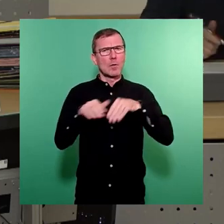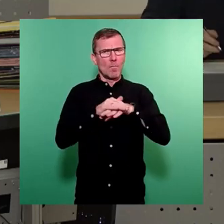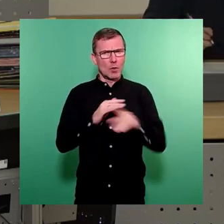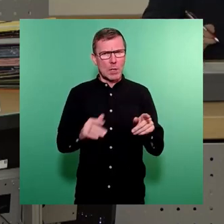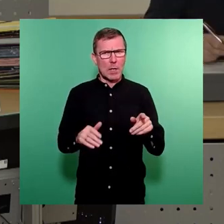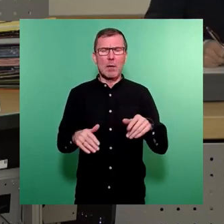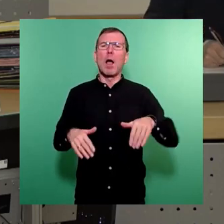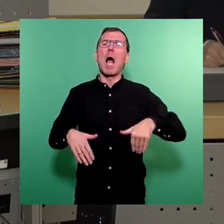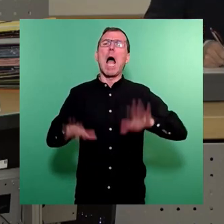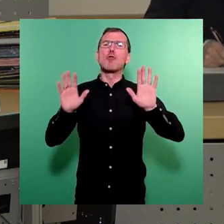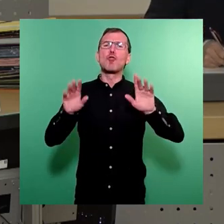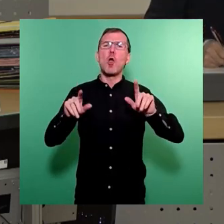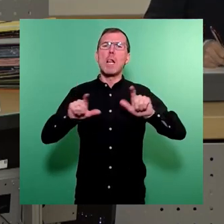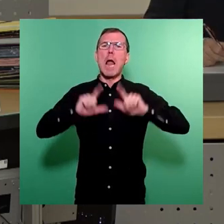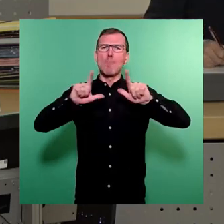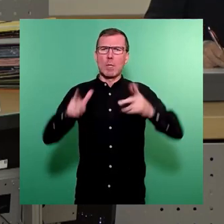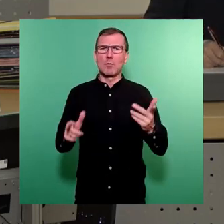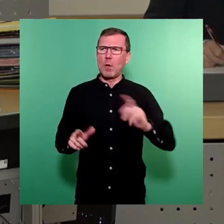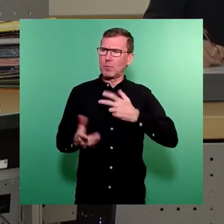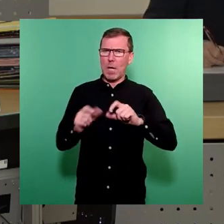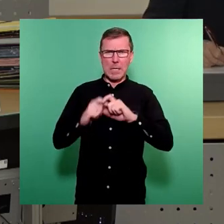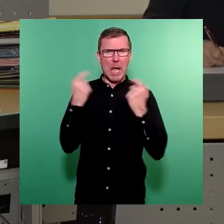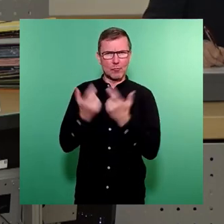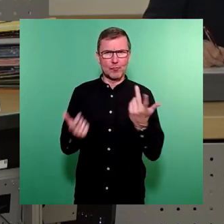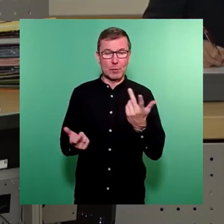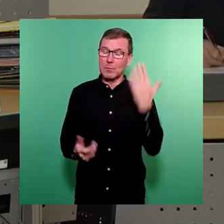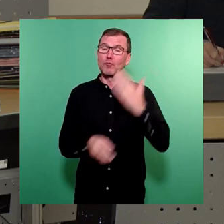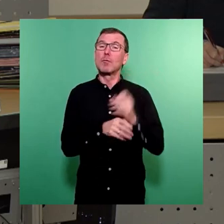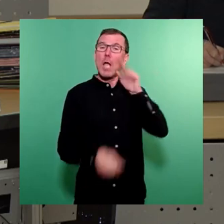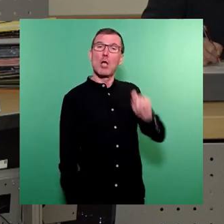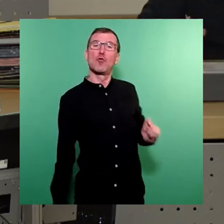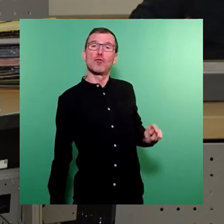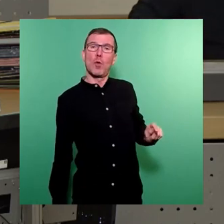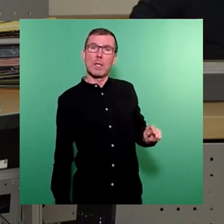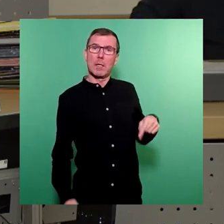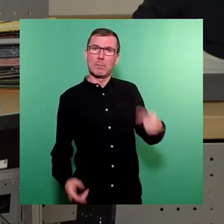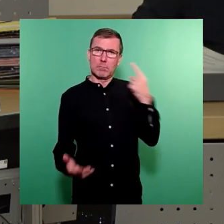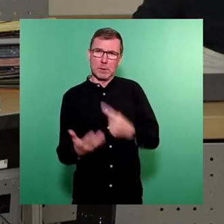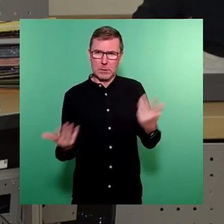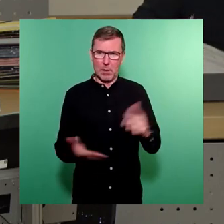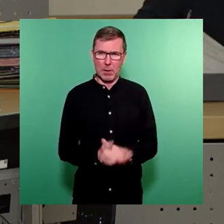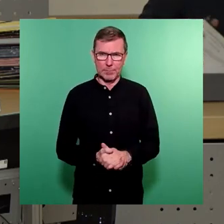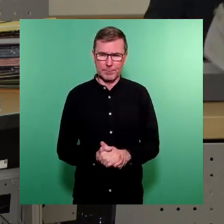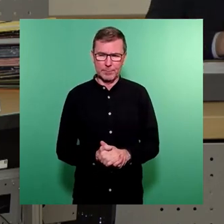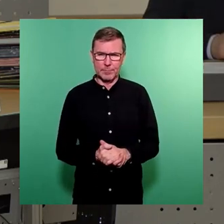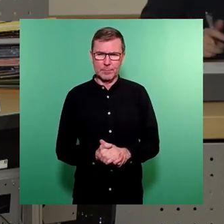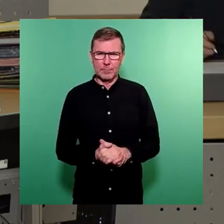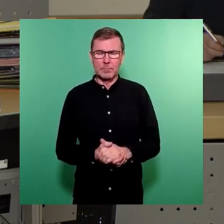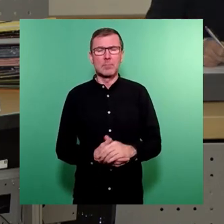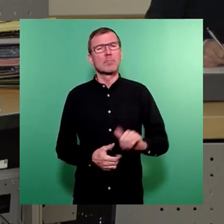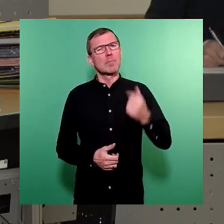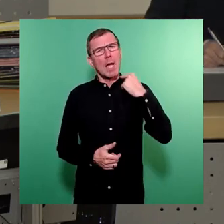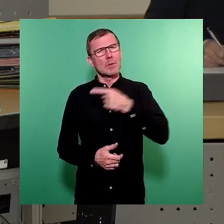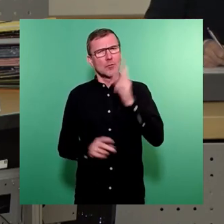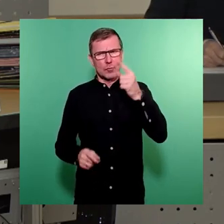Asylmonitoring im Sozialausschuss datiert mittlerweile vom Juli diesen Jahres. Die absolute Mehrheit der Stadträte